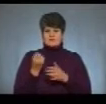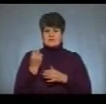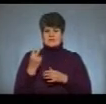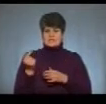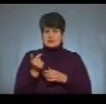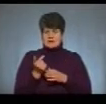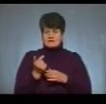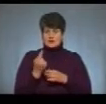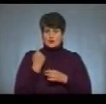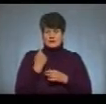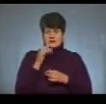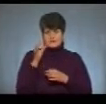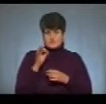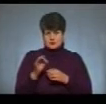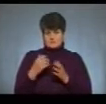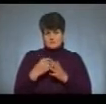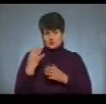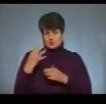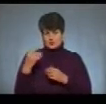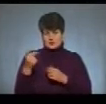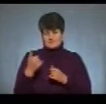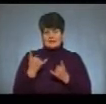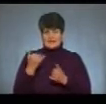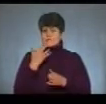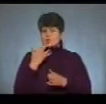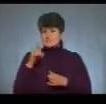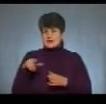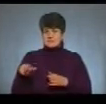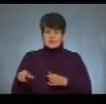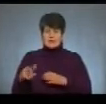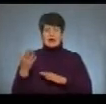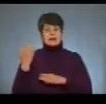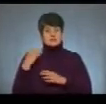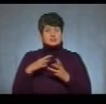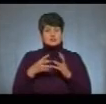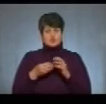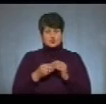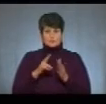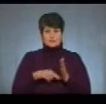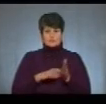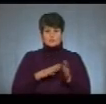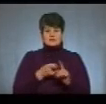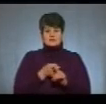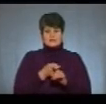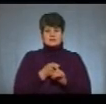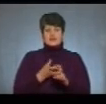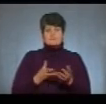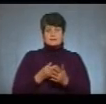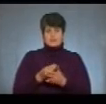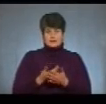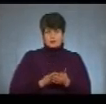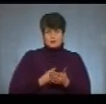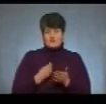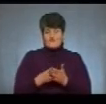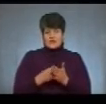гривень. І один відсоток, приблизно 40 гривень, для іноземців. Раніше цума податку залежала від плати за проживання. Якщо вартість